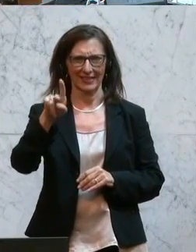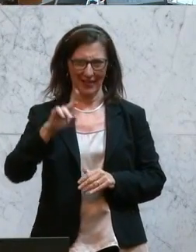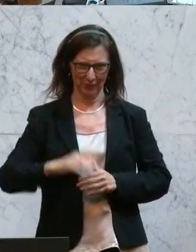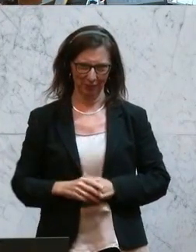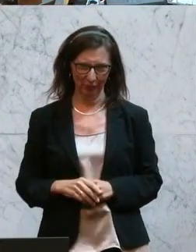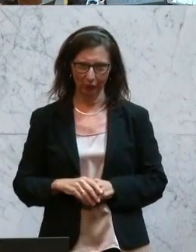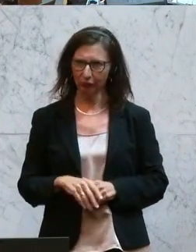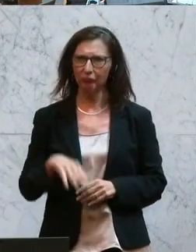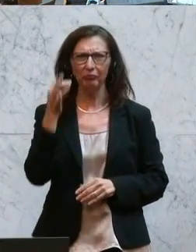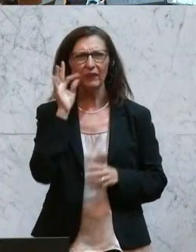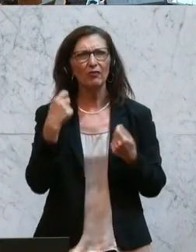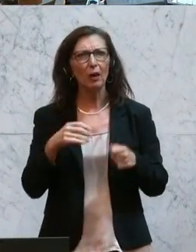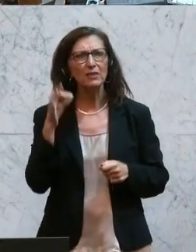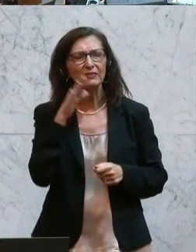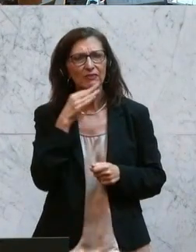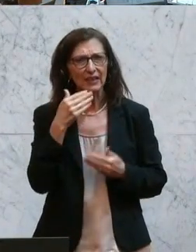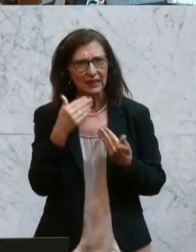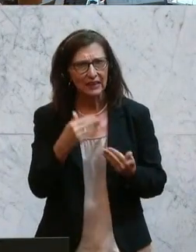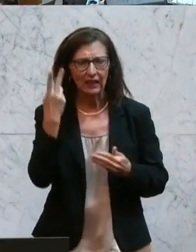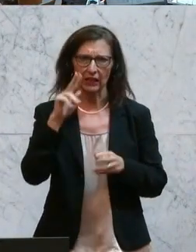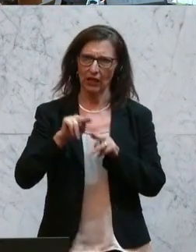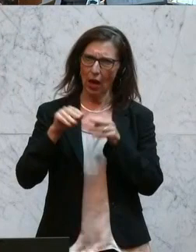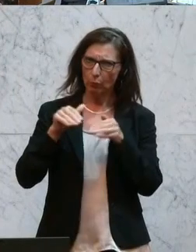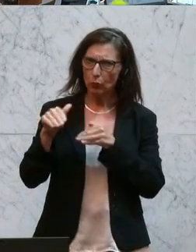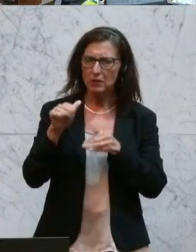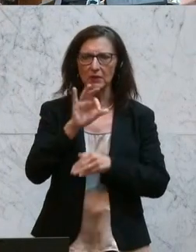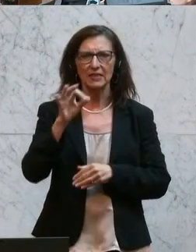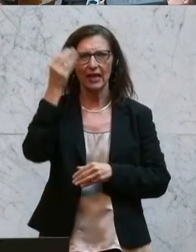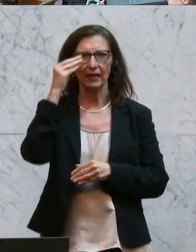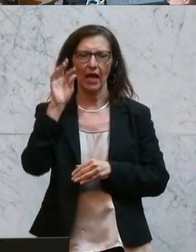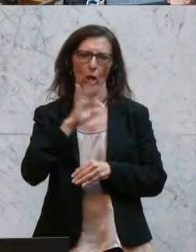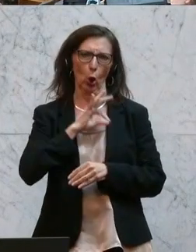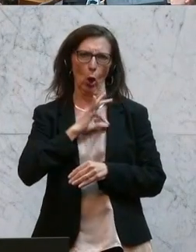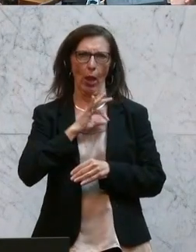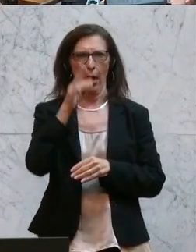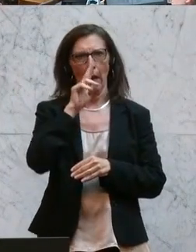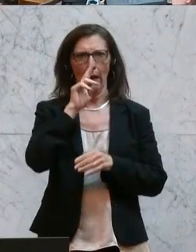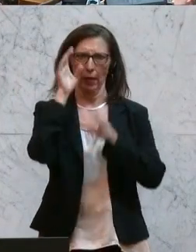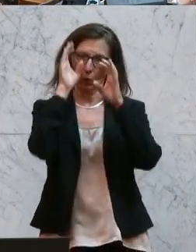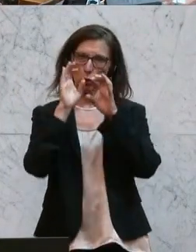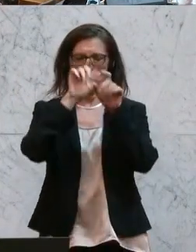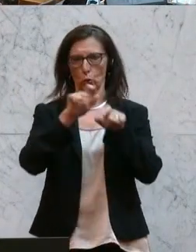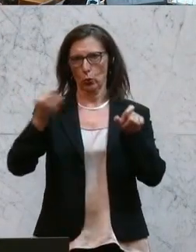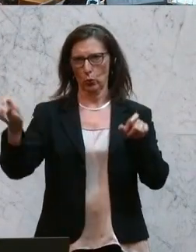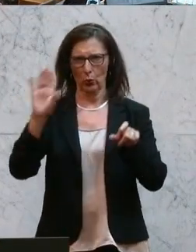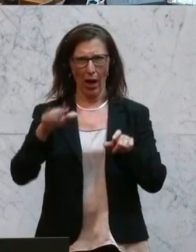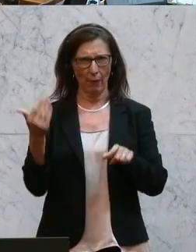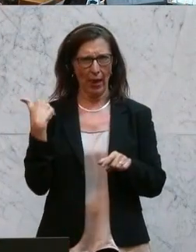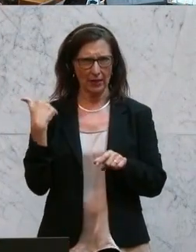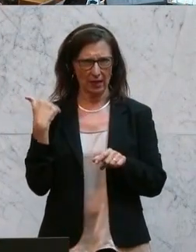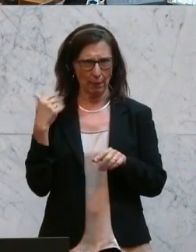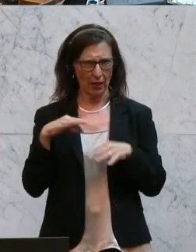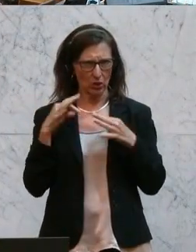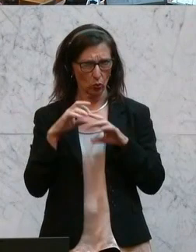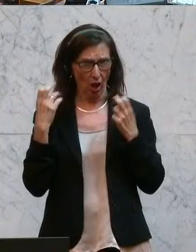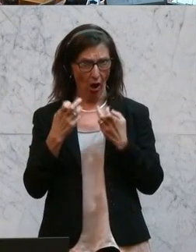Vielen Dank, Frau Präsidentin. Herr Bundesminister, sehr geehrte Kolleginnen und Kollegen, liebe Zuseherinnen und Zuseher, seit dem letzten Gesundheitsausschuss wurde